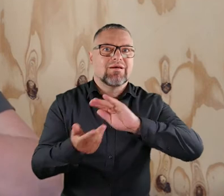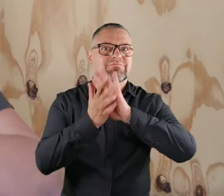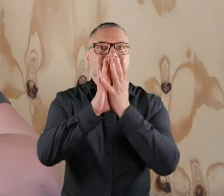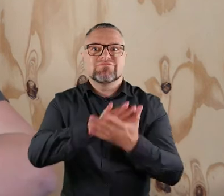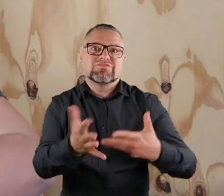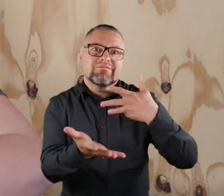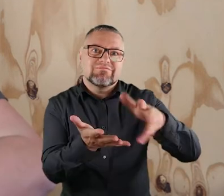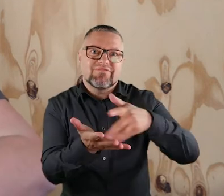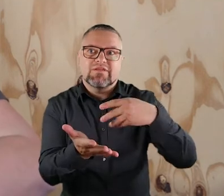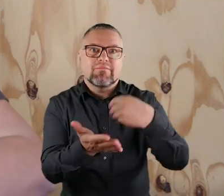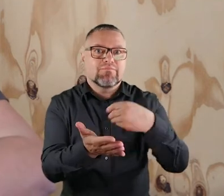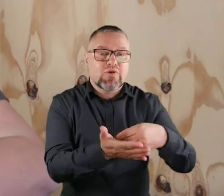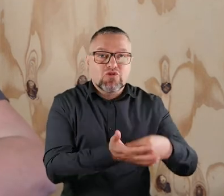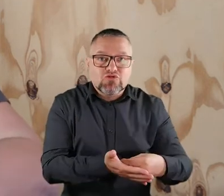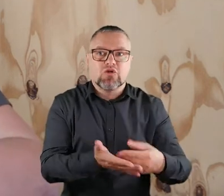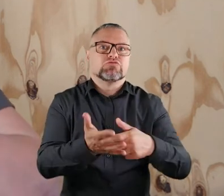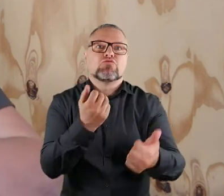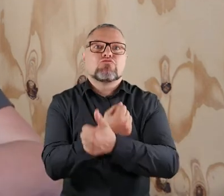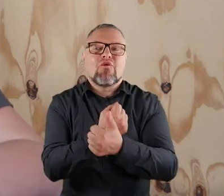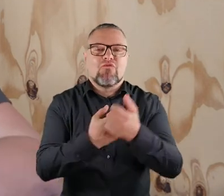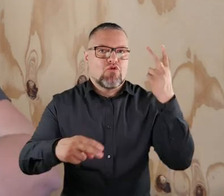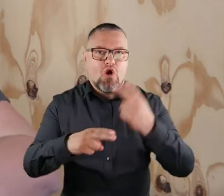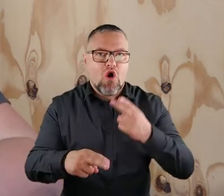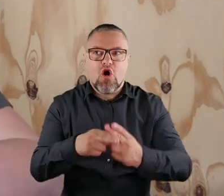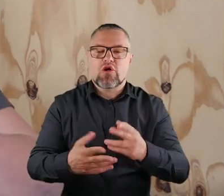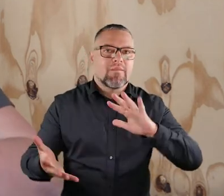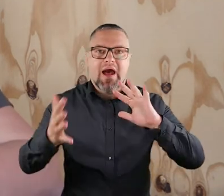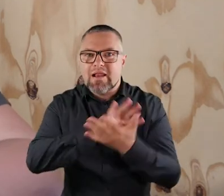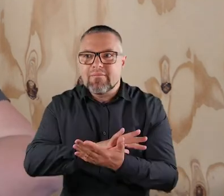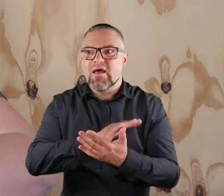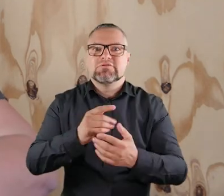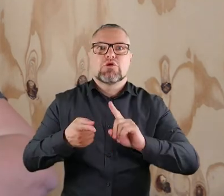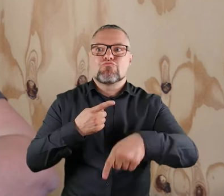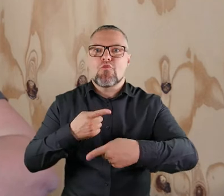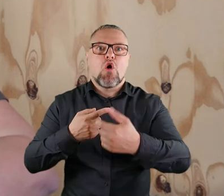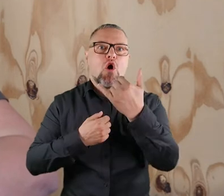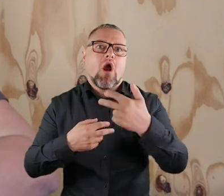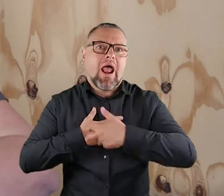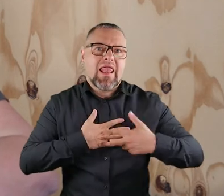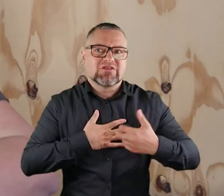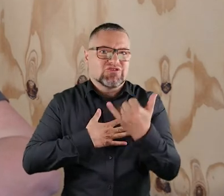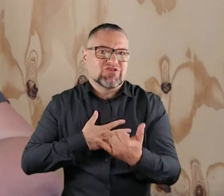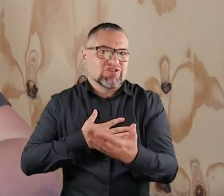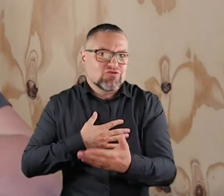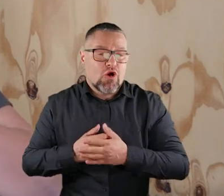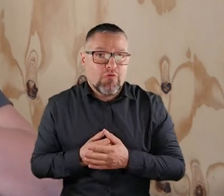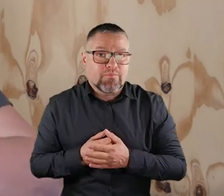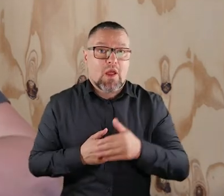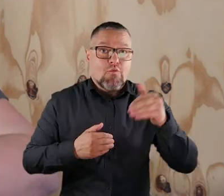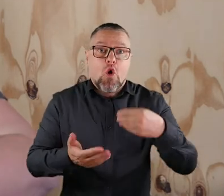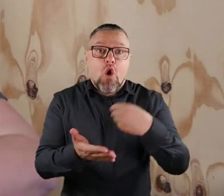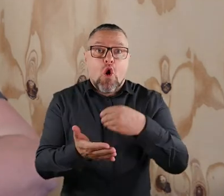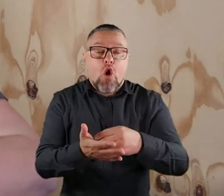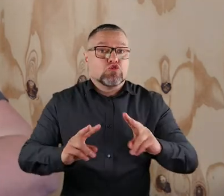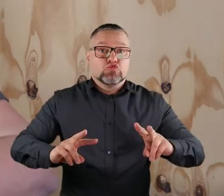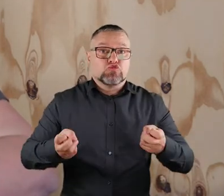refundację kosztów, które ponosicie ze względu na chorobę bądź rehabilitację po leczeniu Państwa dziecka. Mogą